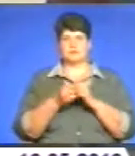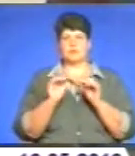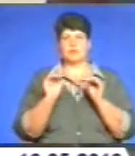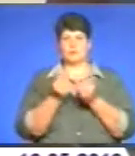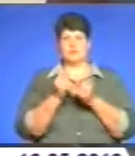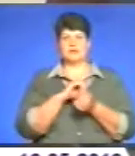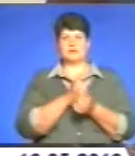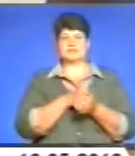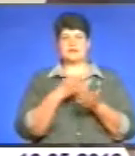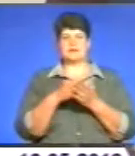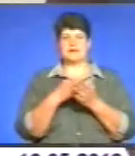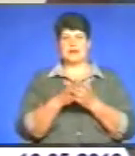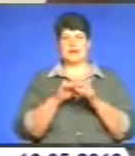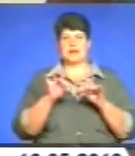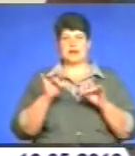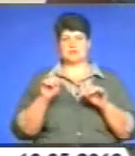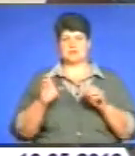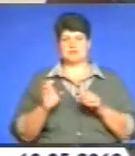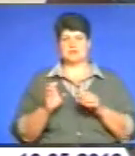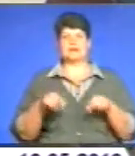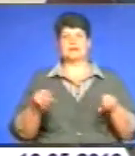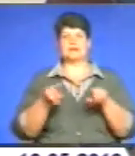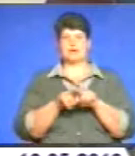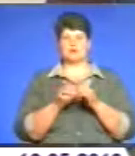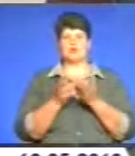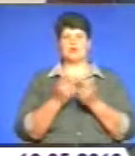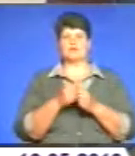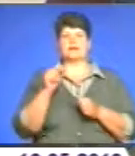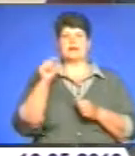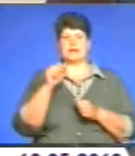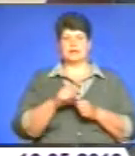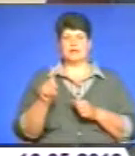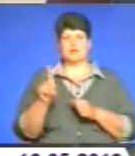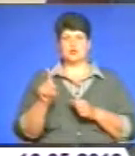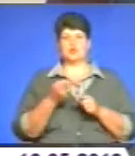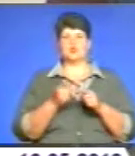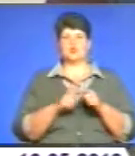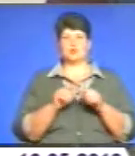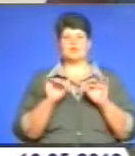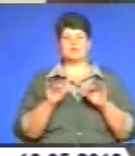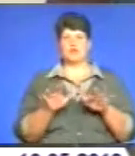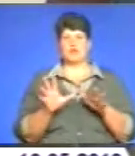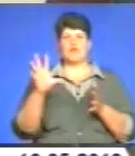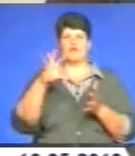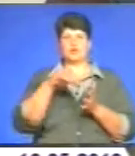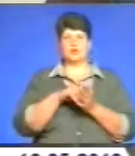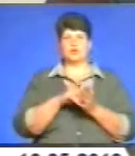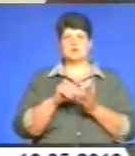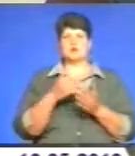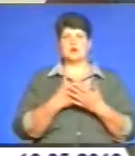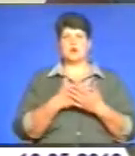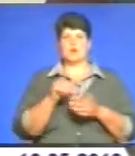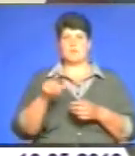матеріальні ресурси. Також розраховую на те, що в цю діяльність включиться громадськость,